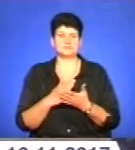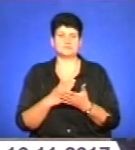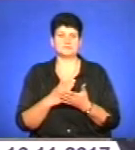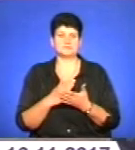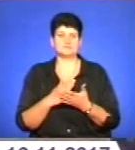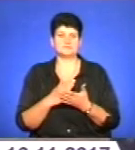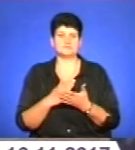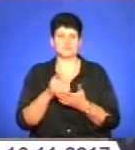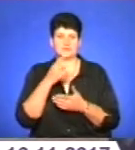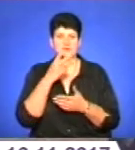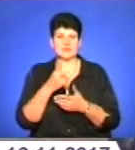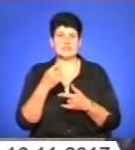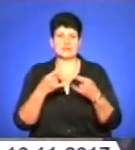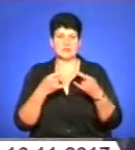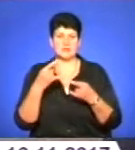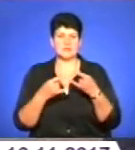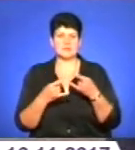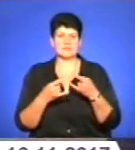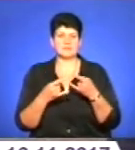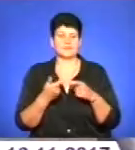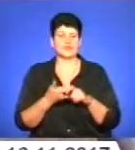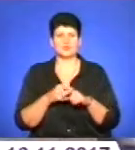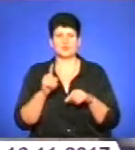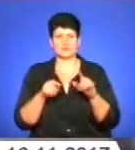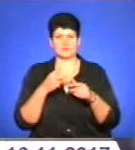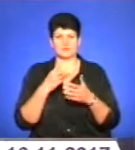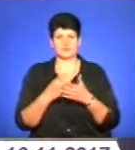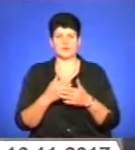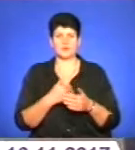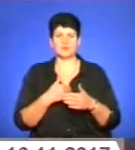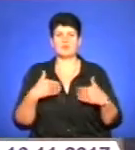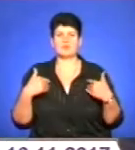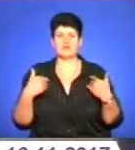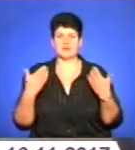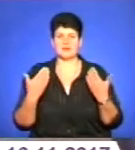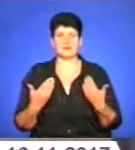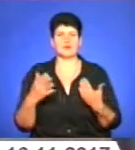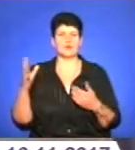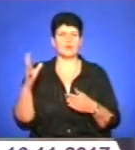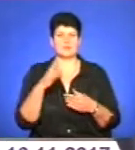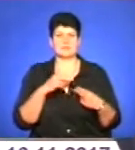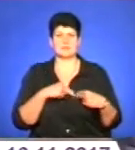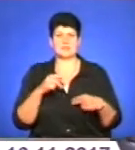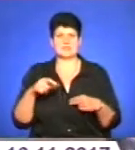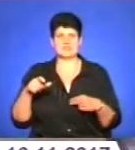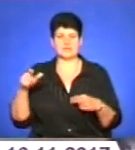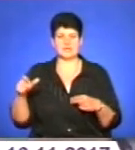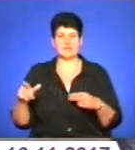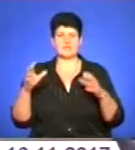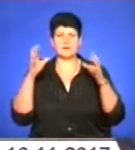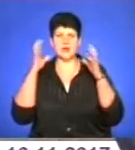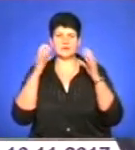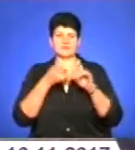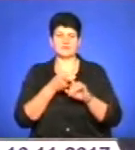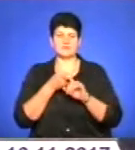Чи дивитесь телебачення, чи слухайте радіо? Дуже рідко. Хочу привітати усіх працівників радіо,